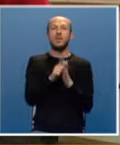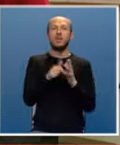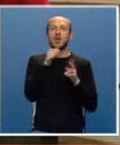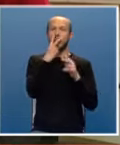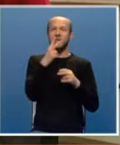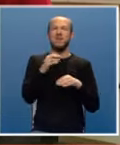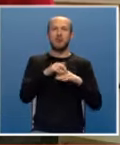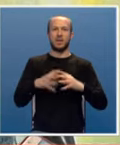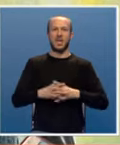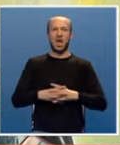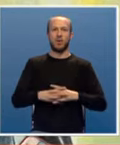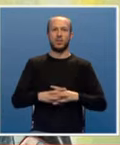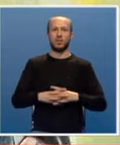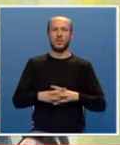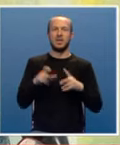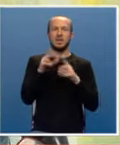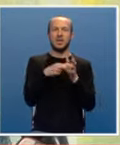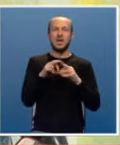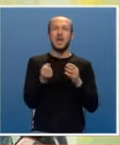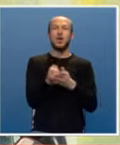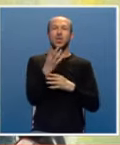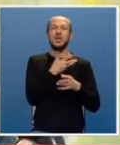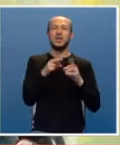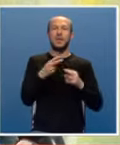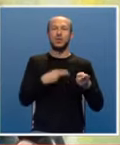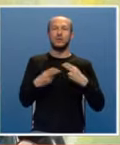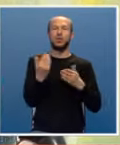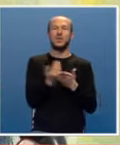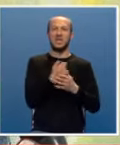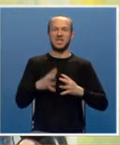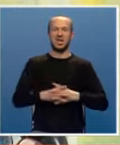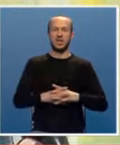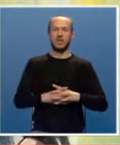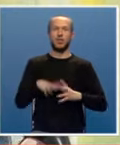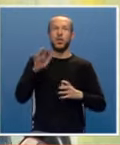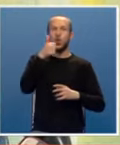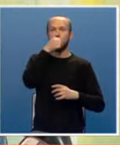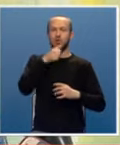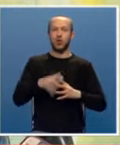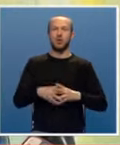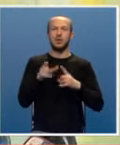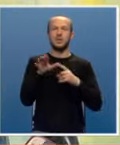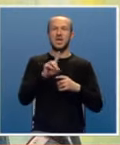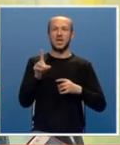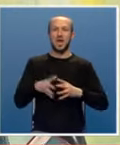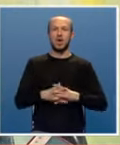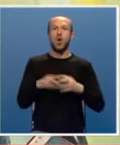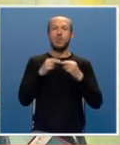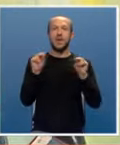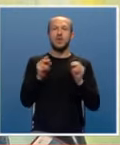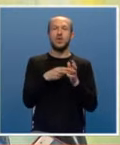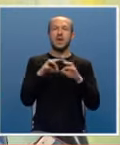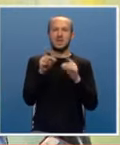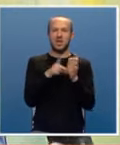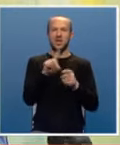objektivne informacije. Srna je rudnik za proizvodnju vijesti. Ono što se nije objavilo na